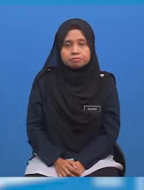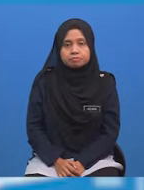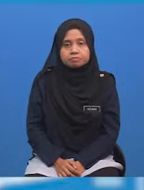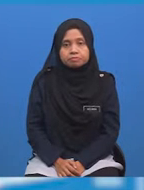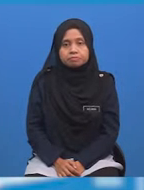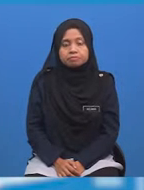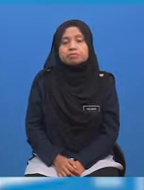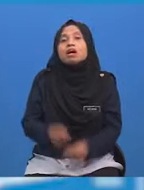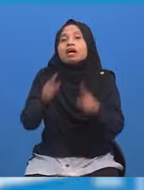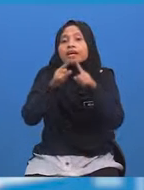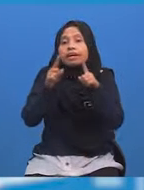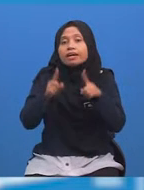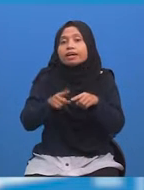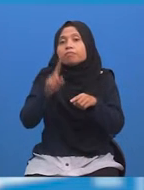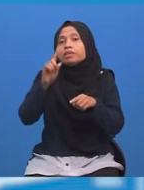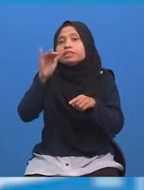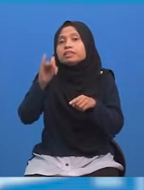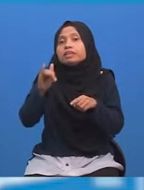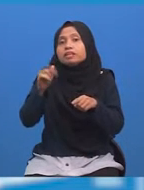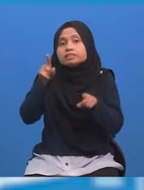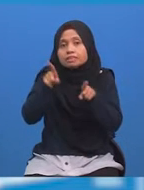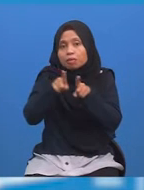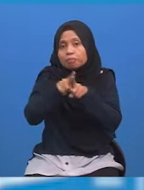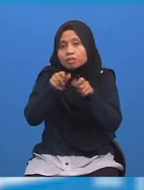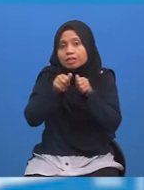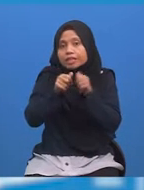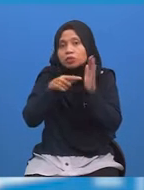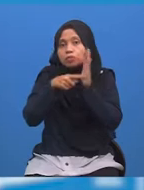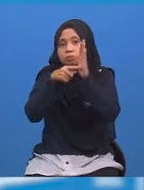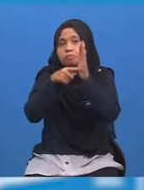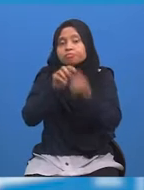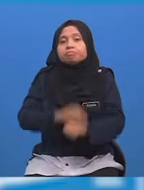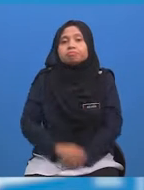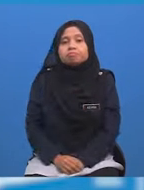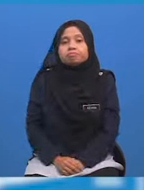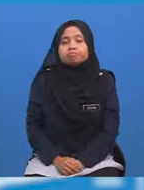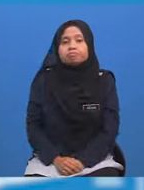Kad manakah yang sepadan dengan gambar yang dipaparkan?